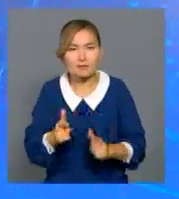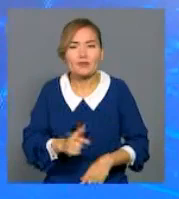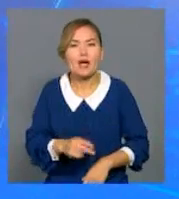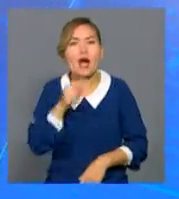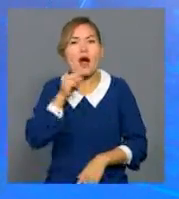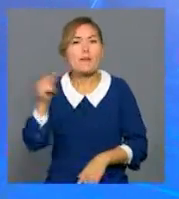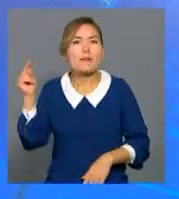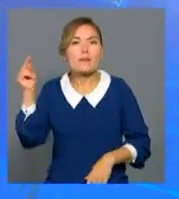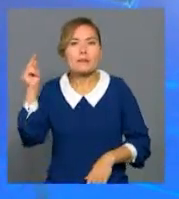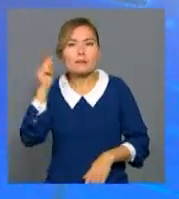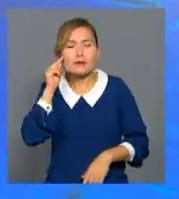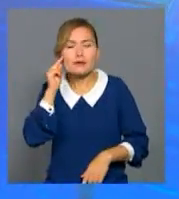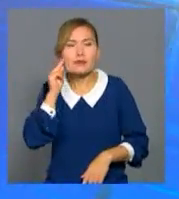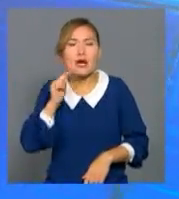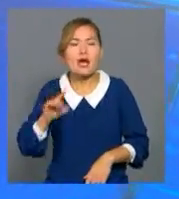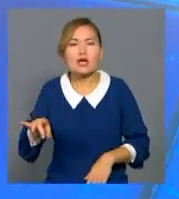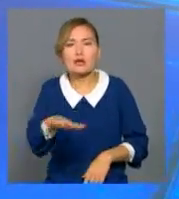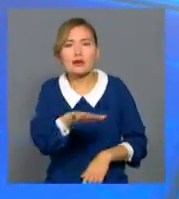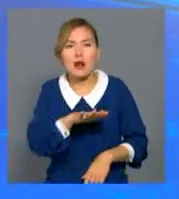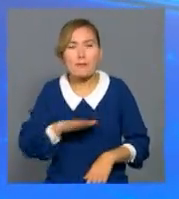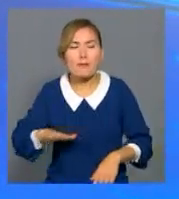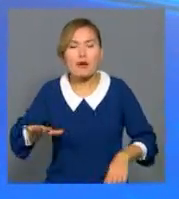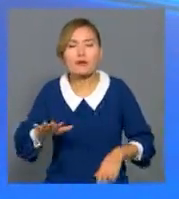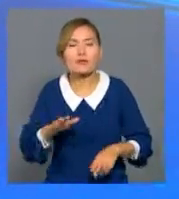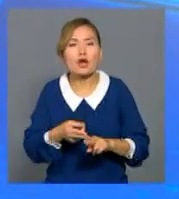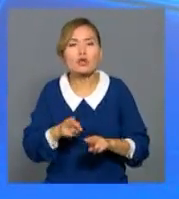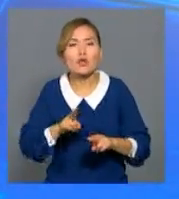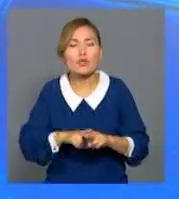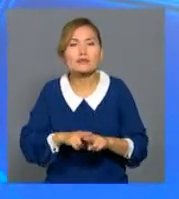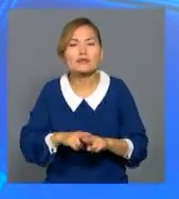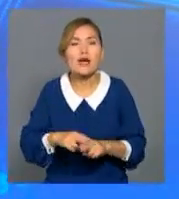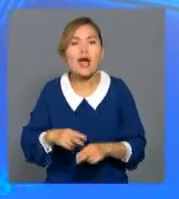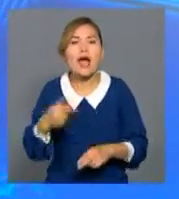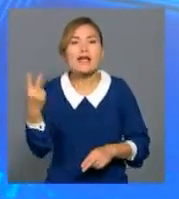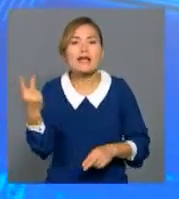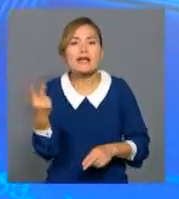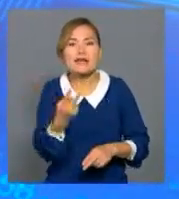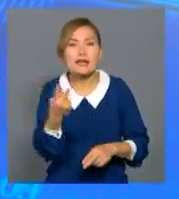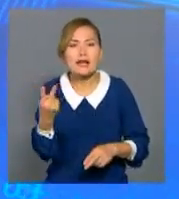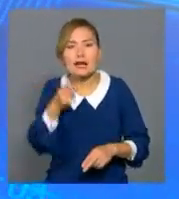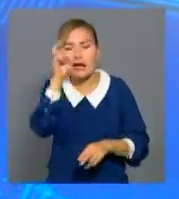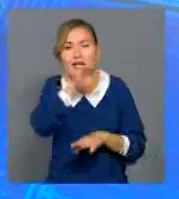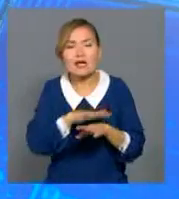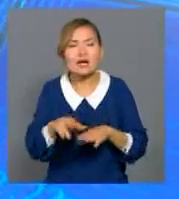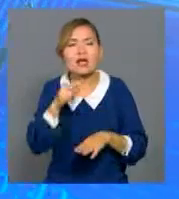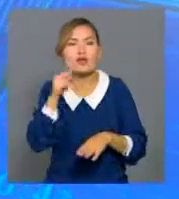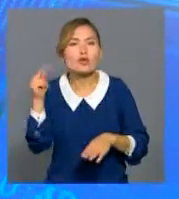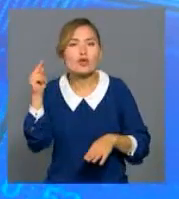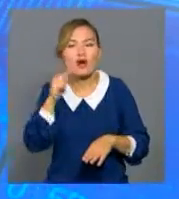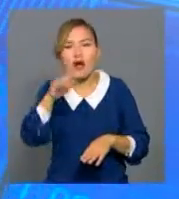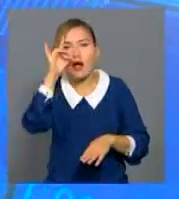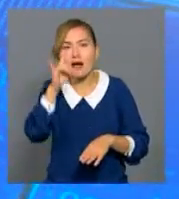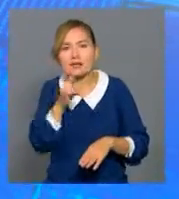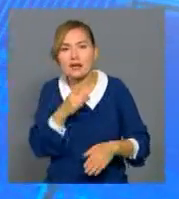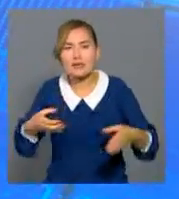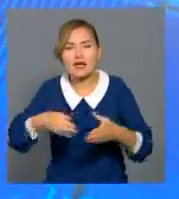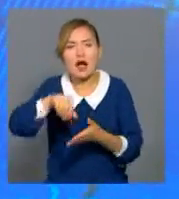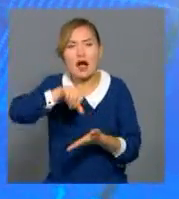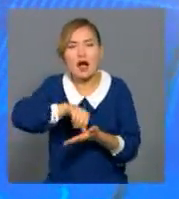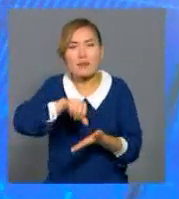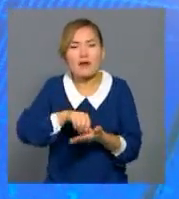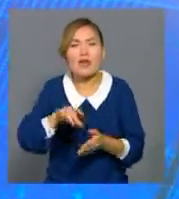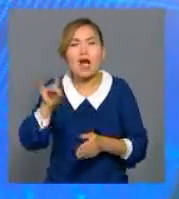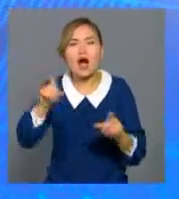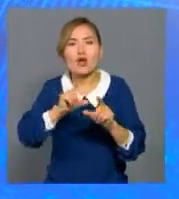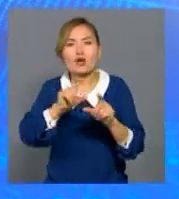Бейжінде Астанаға қош келдіңіз рау-чу өтті. Оған екелдің туристик аператорларымен ұлтты ғауе кампаниялар ғатсты. Бұған дейін мұндай